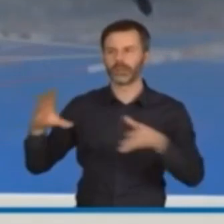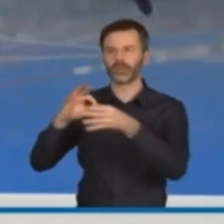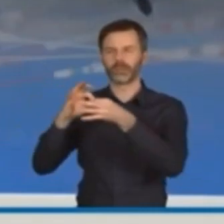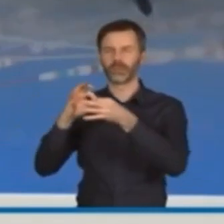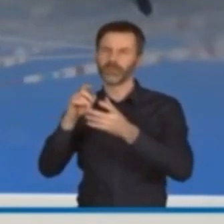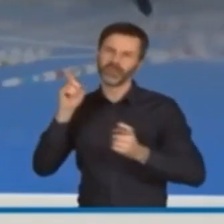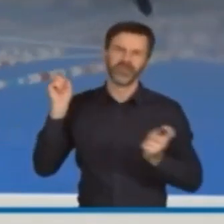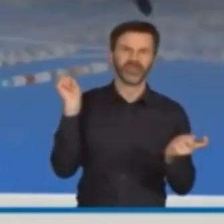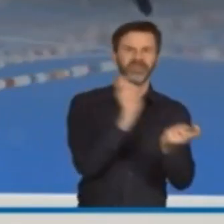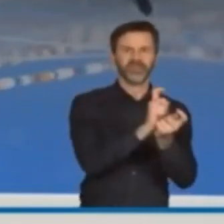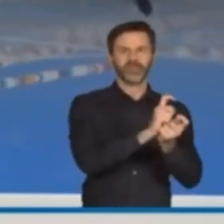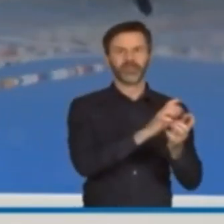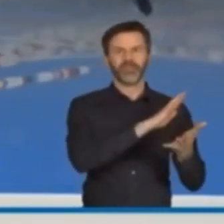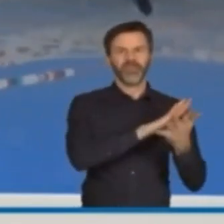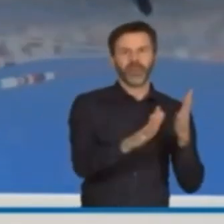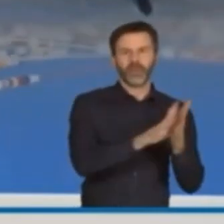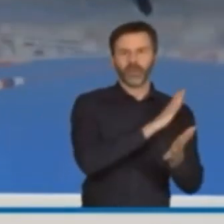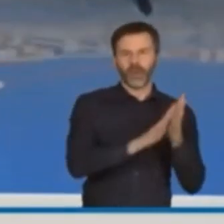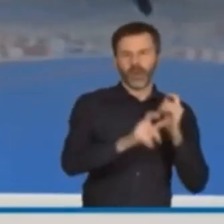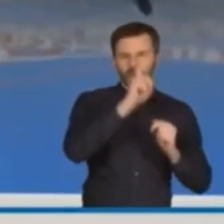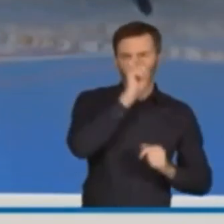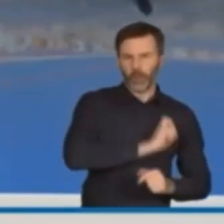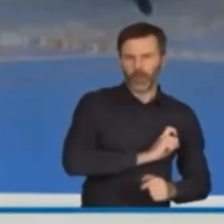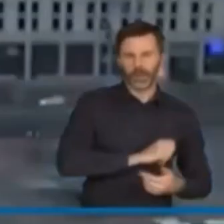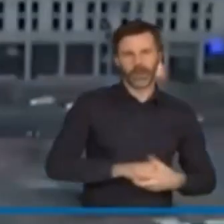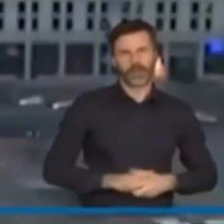niesie ze sobą wojna. Marek Kowalczuk.